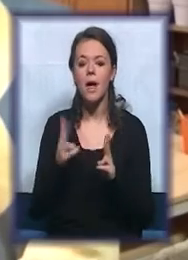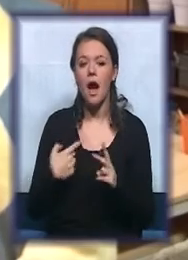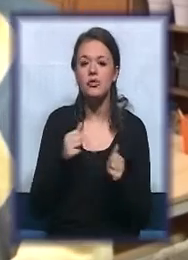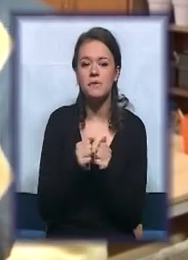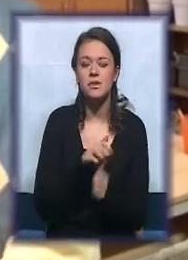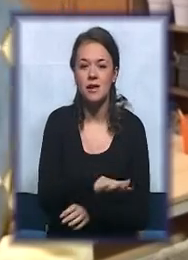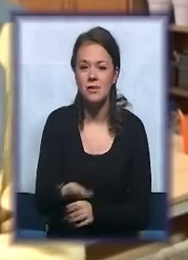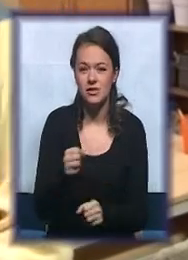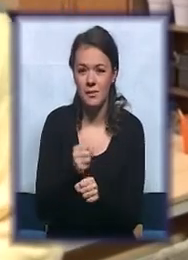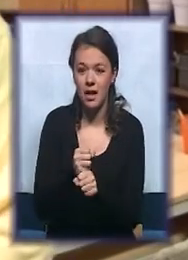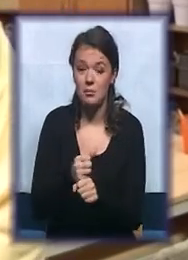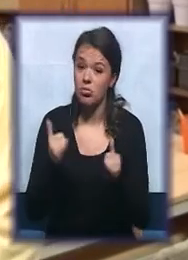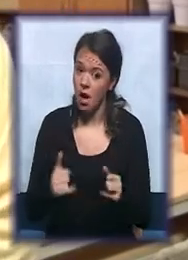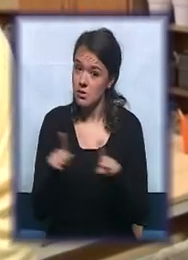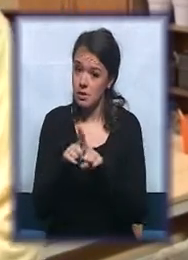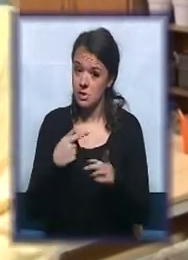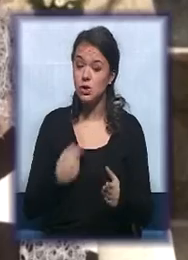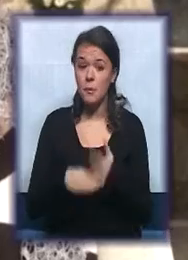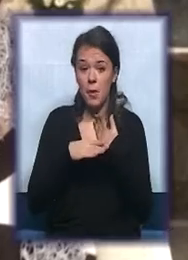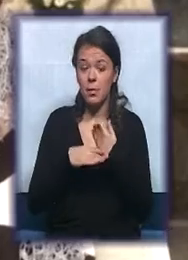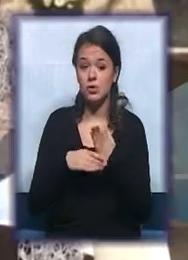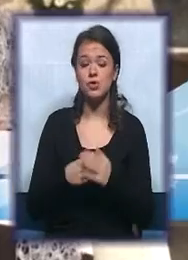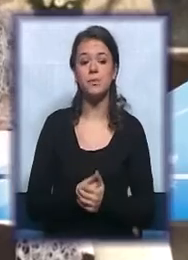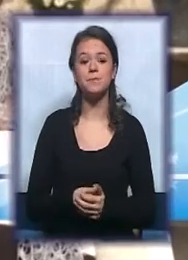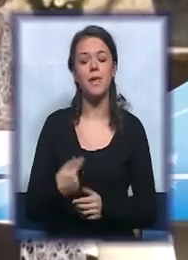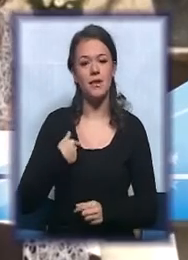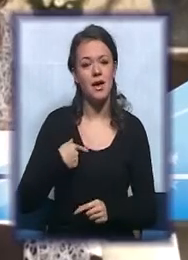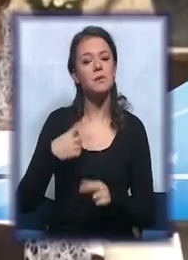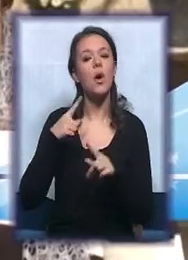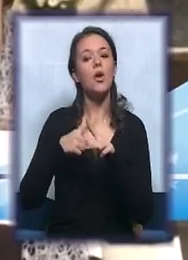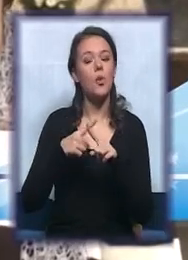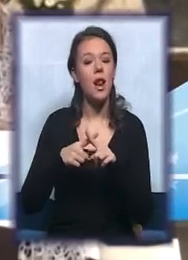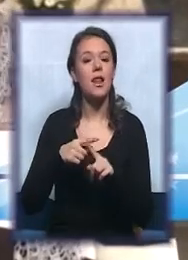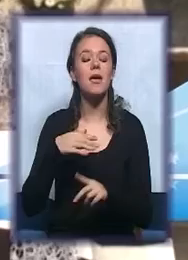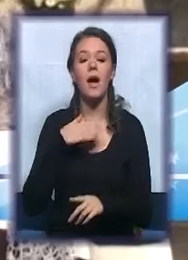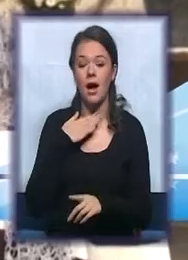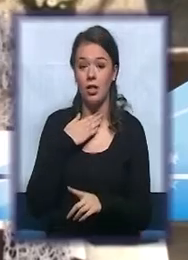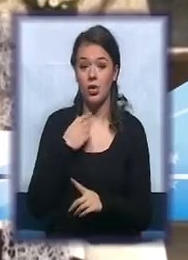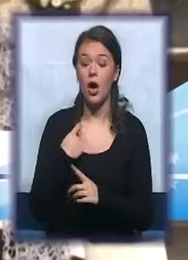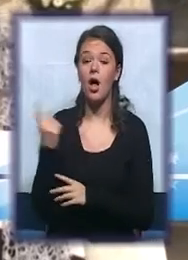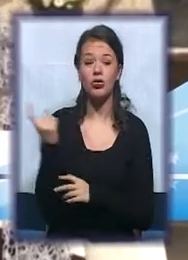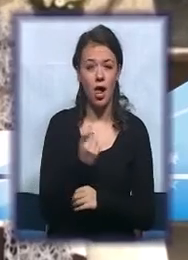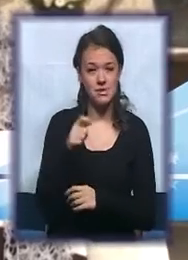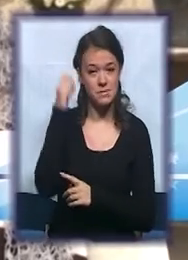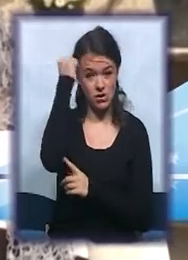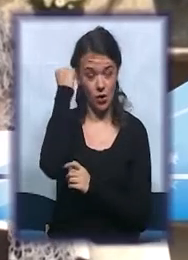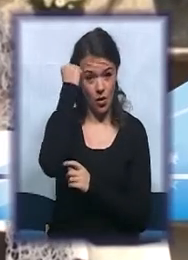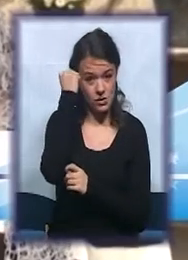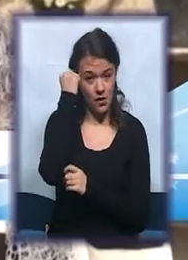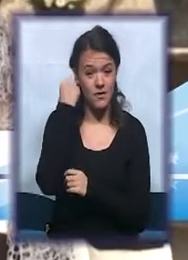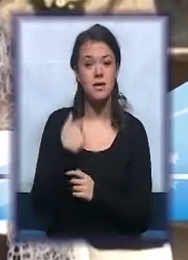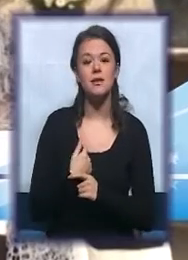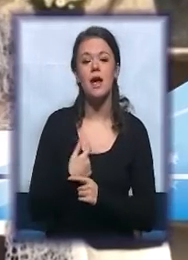radimo i dan-danas nam pomažu, do duše ne mogu da kažem. Ja se zovem Gulerado, dolazim iz Kosovo, s